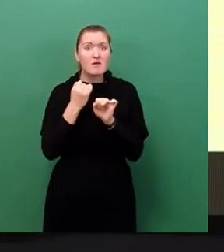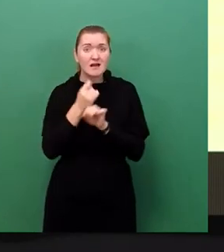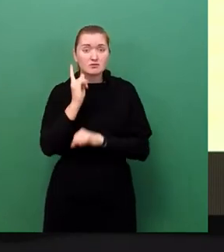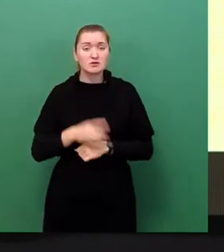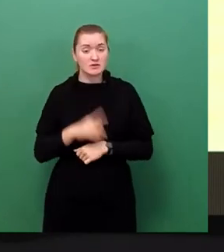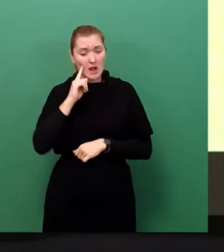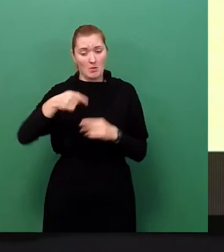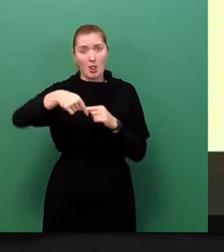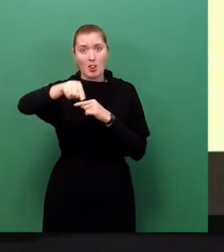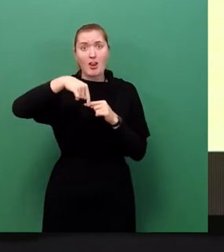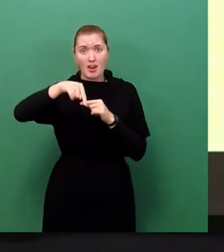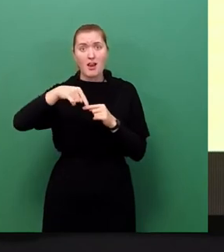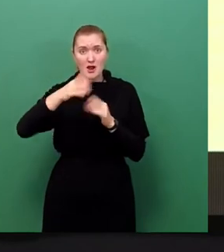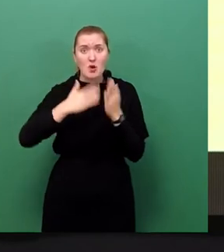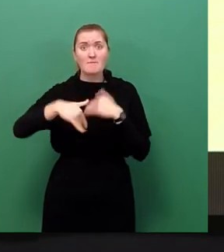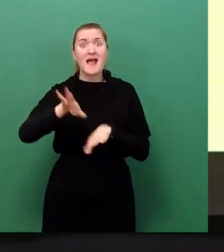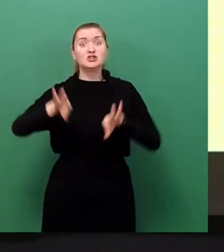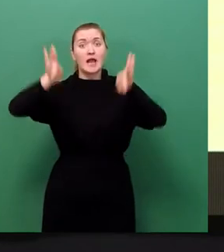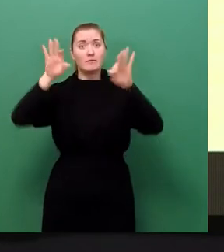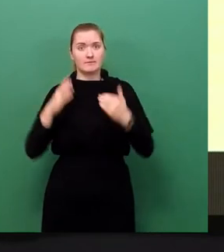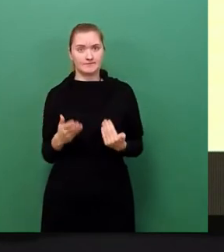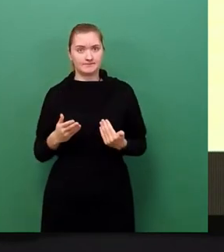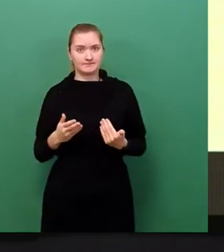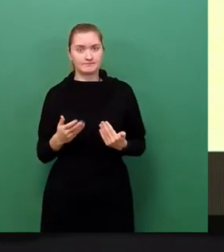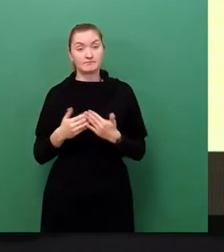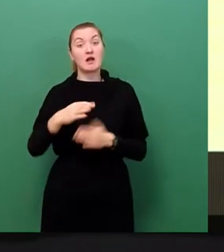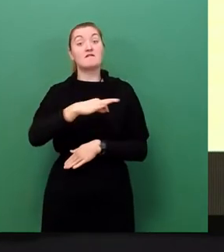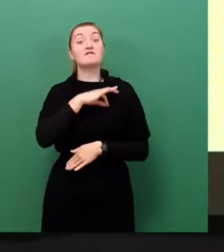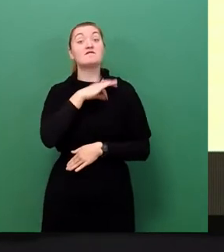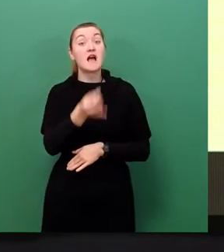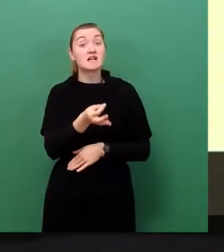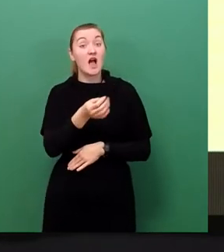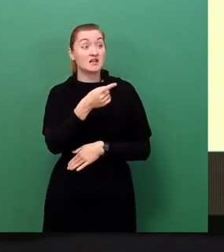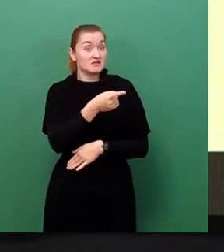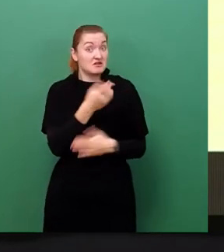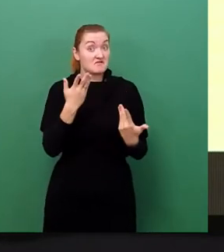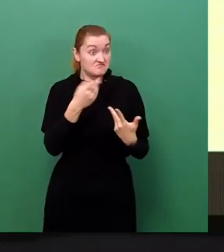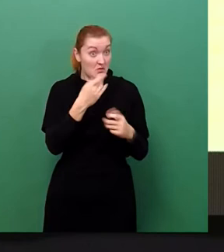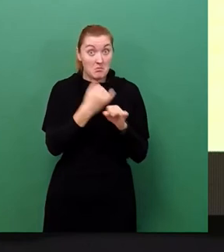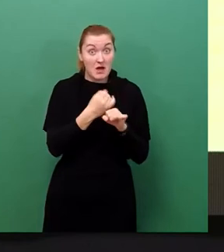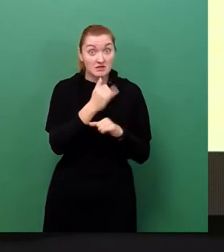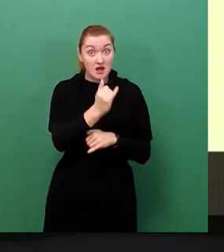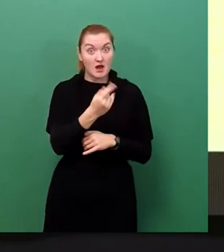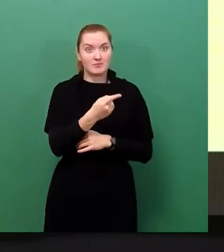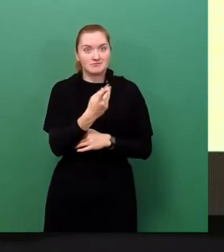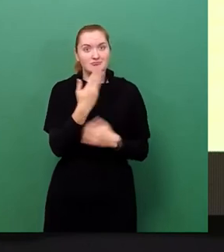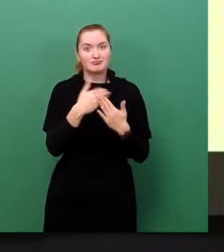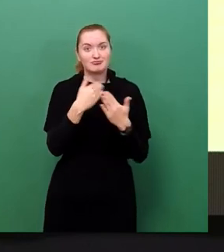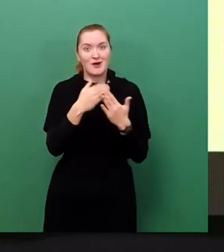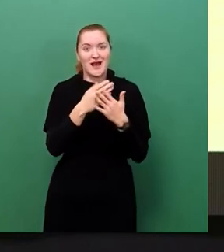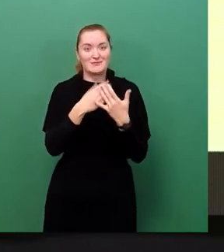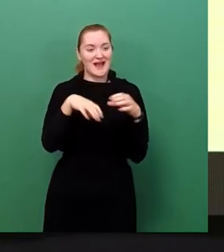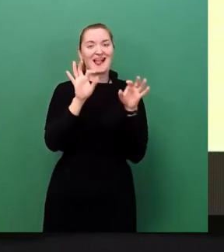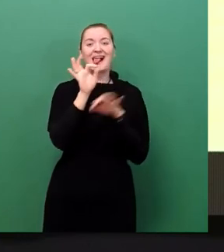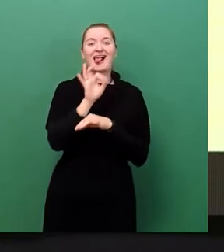Monaten noch schlimmer werden. Frankreich wurde erwähnt, Frankreich tut etwas. Ja, sie tun etwas. bauen Kernenergie aus. Denn dort hat man erkannt,